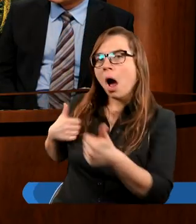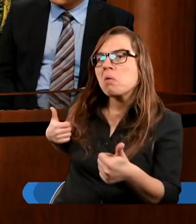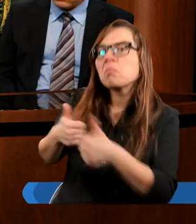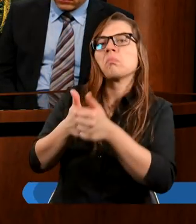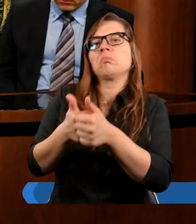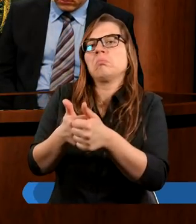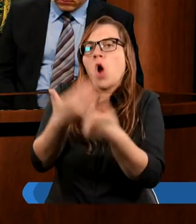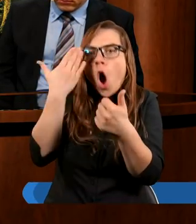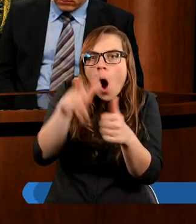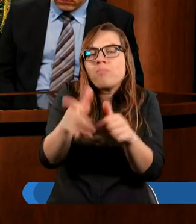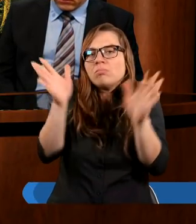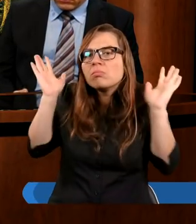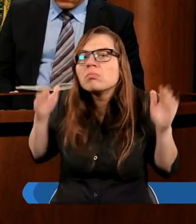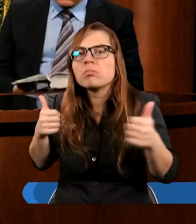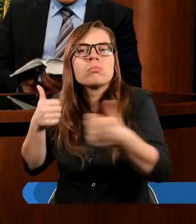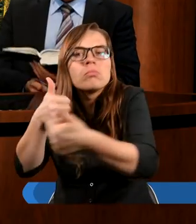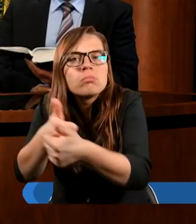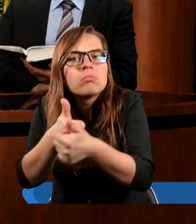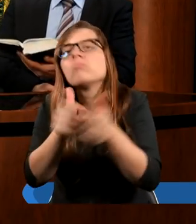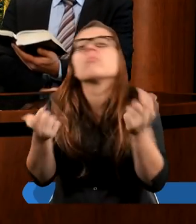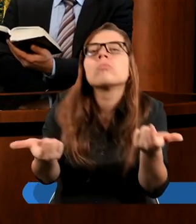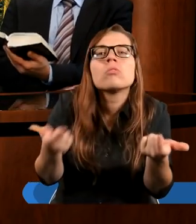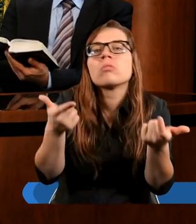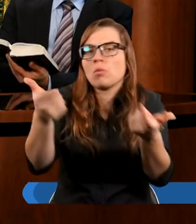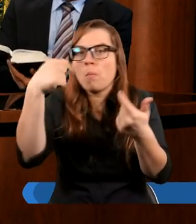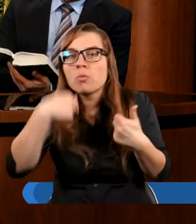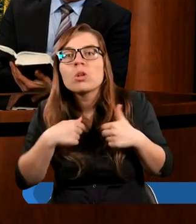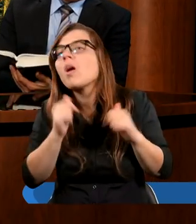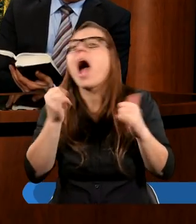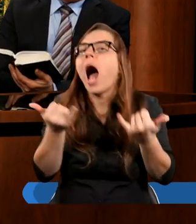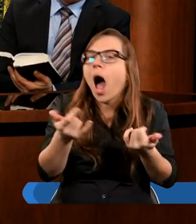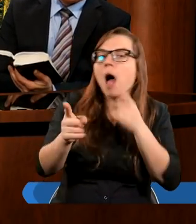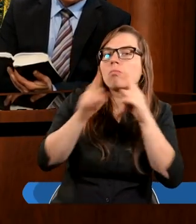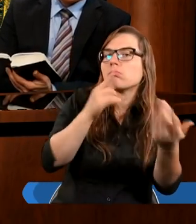kogoś może obcego, kogo nigdy nie widzieliśmy, kto przyszedł do tej naszej społeczności.